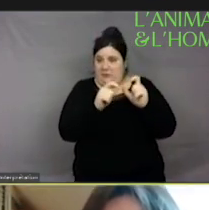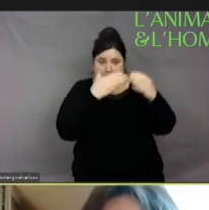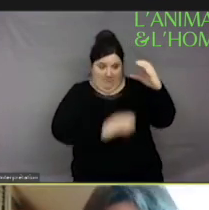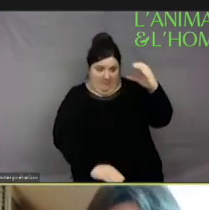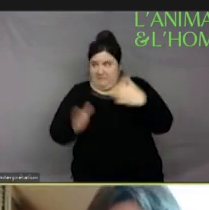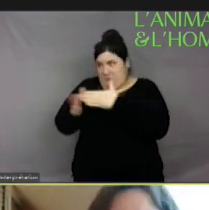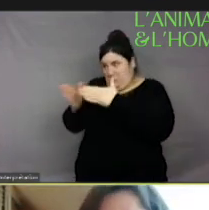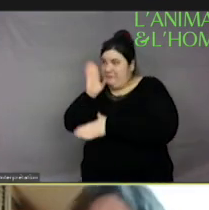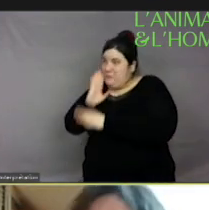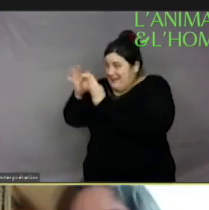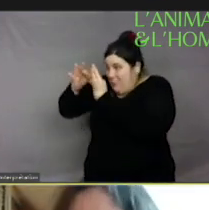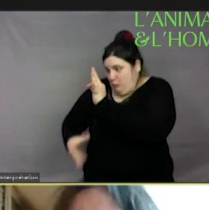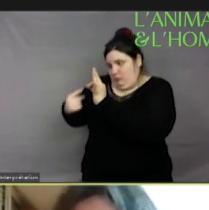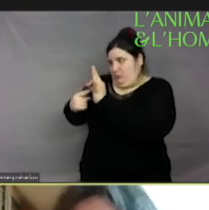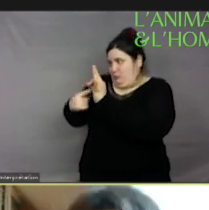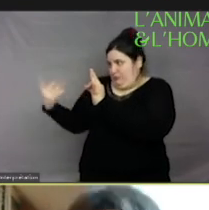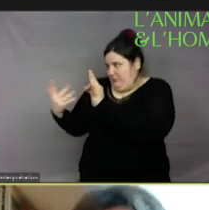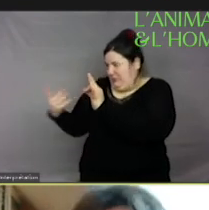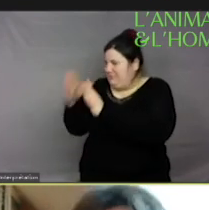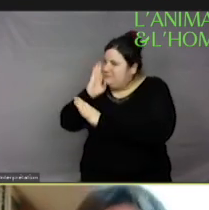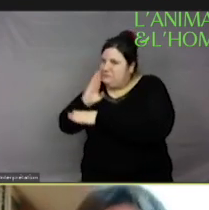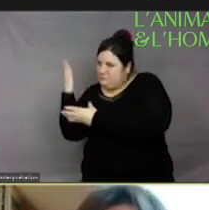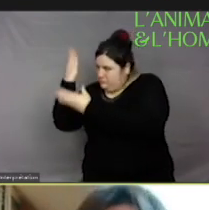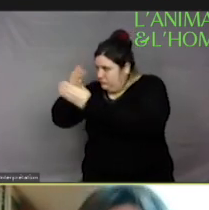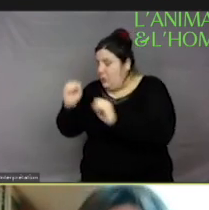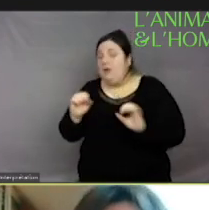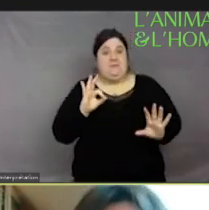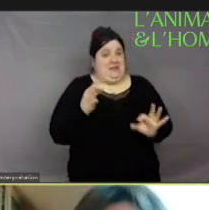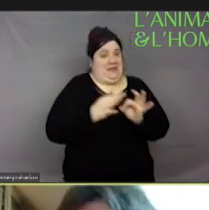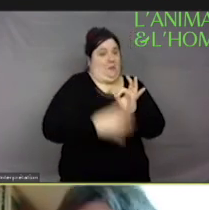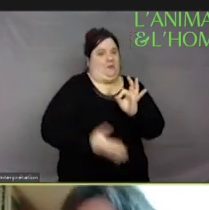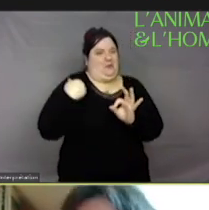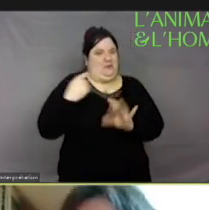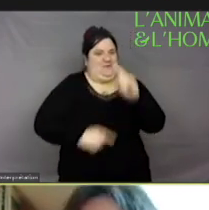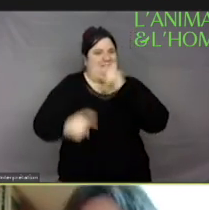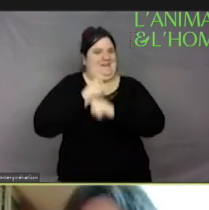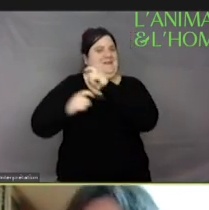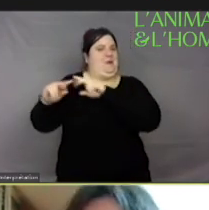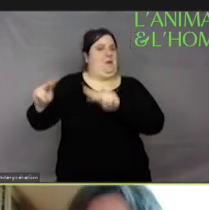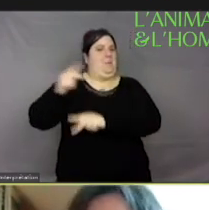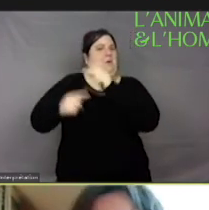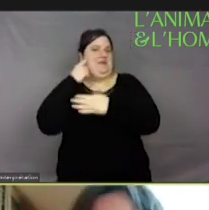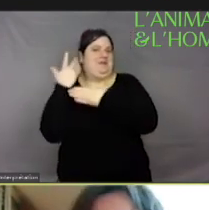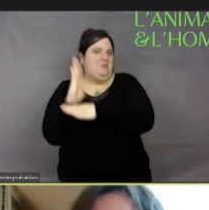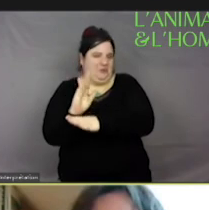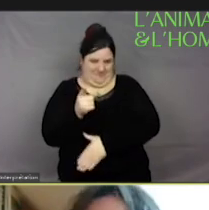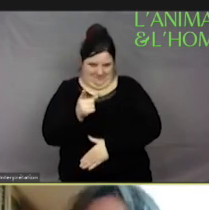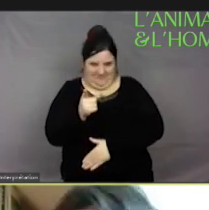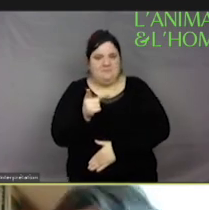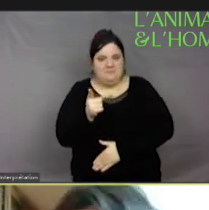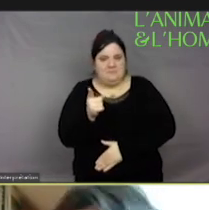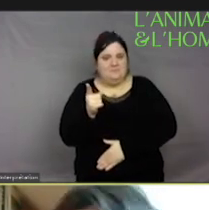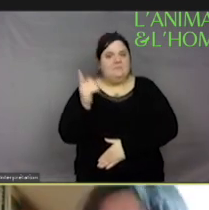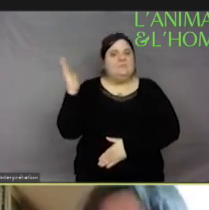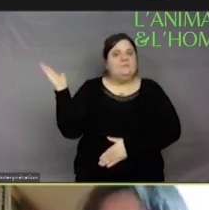? Alors, la conclusion, eh bien, elle était là, je l'apprends, voilà. La conclusion, c'est que